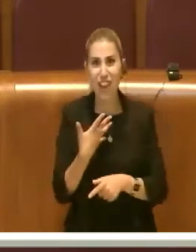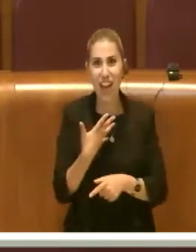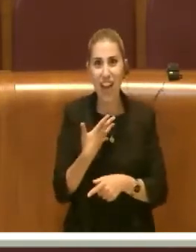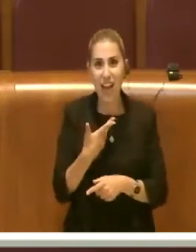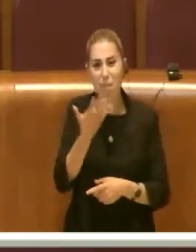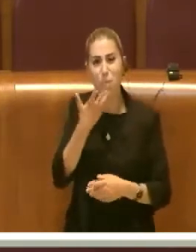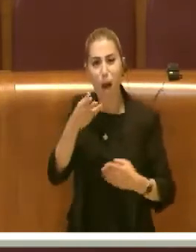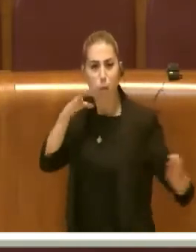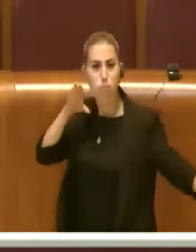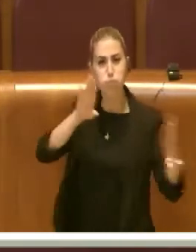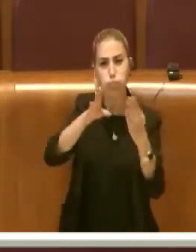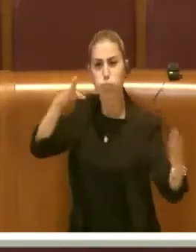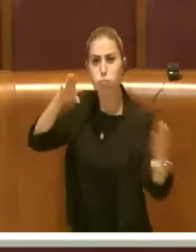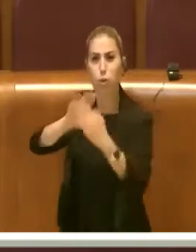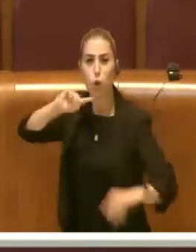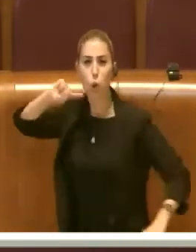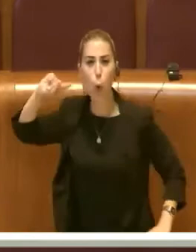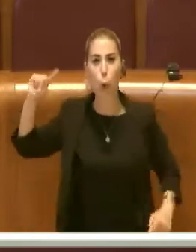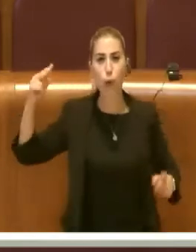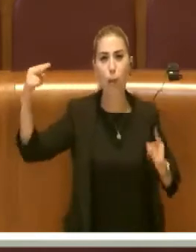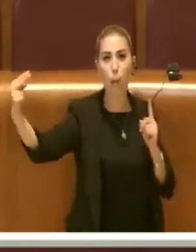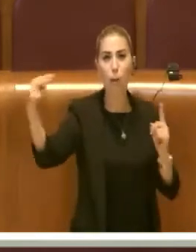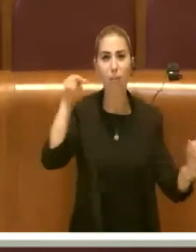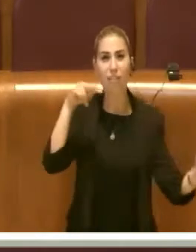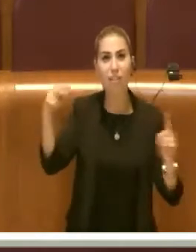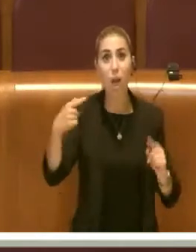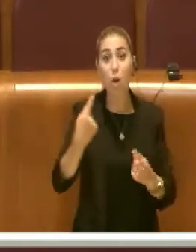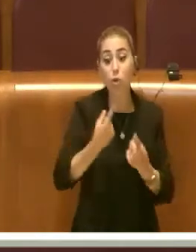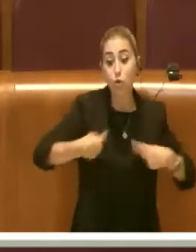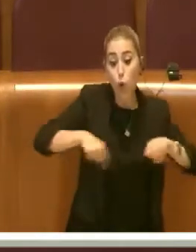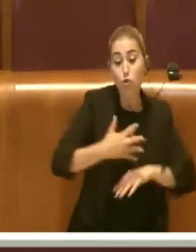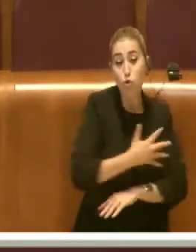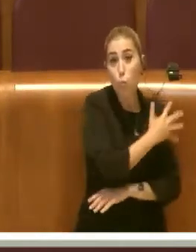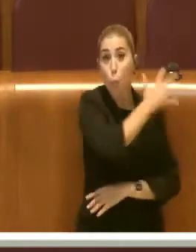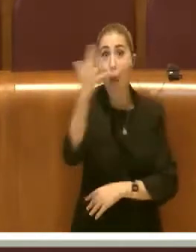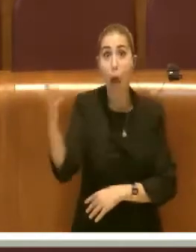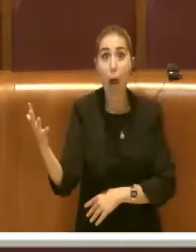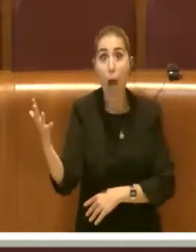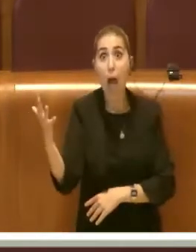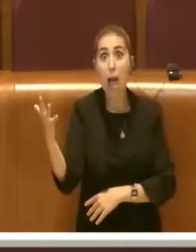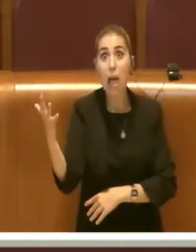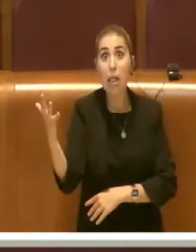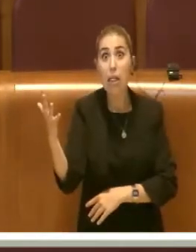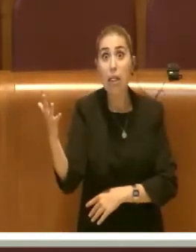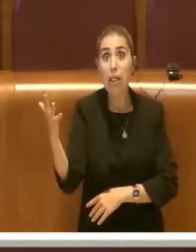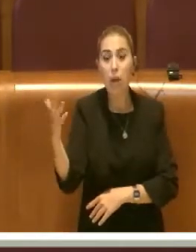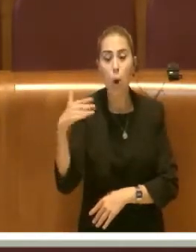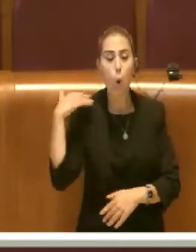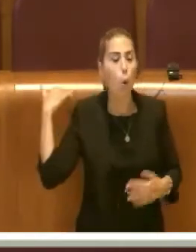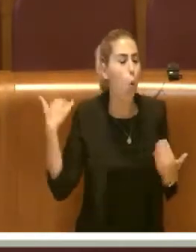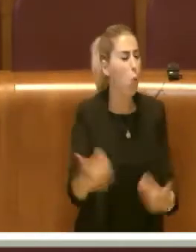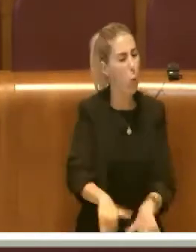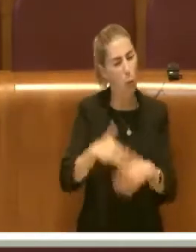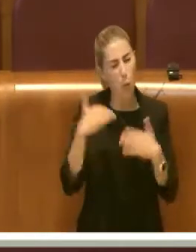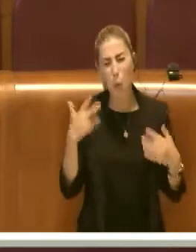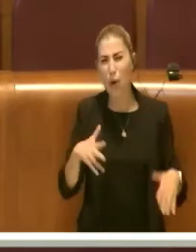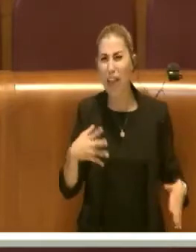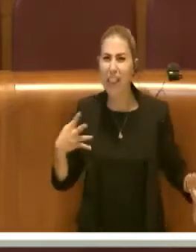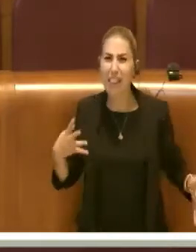tutte. Noi in questi cinque anni abbiamo avuto grandi difficoltà,